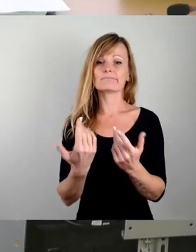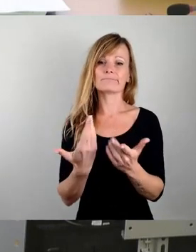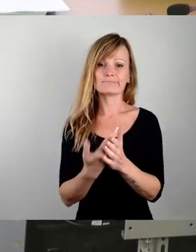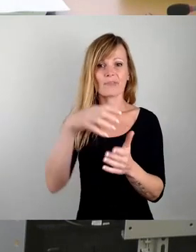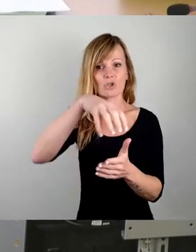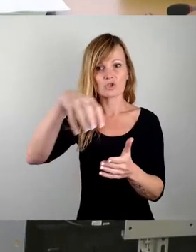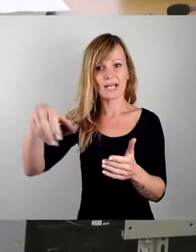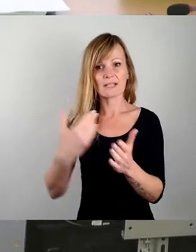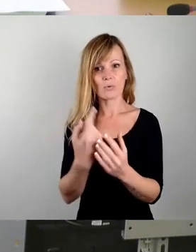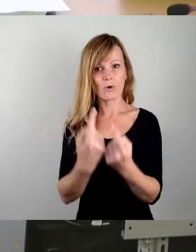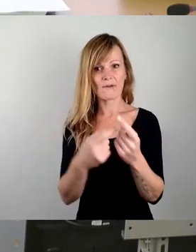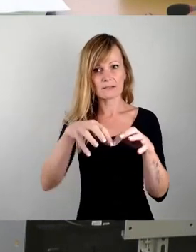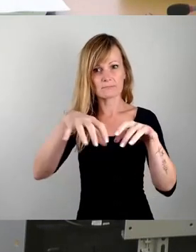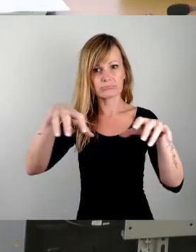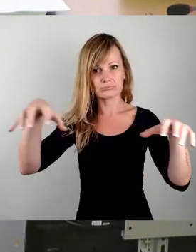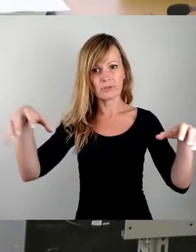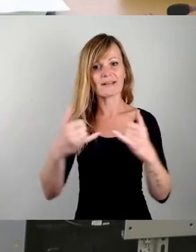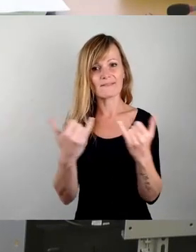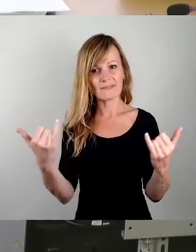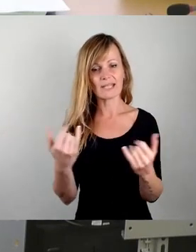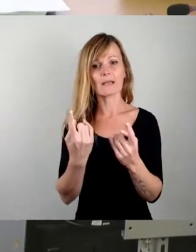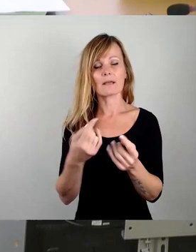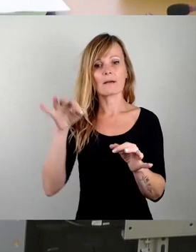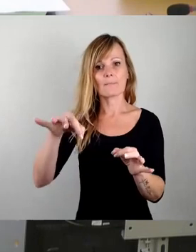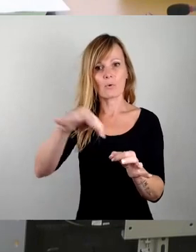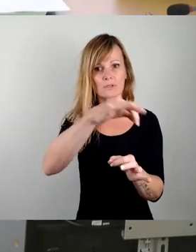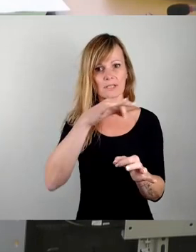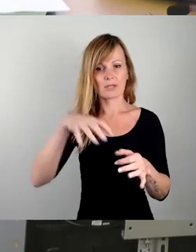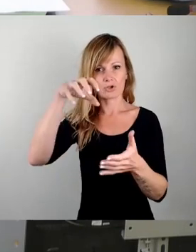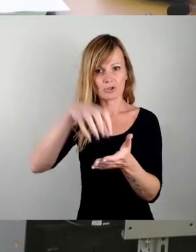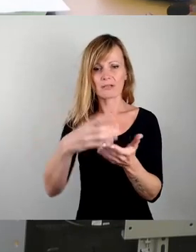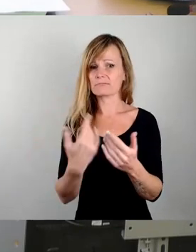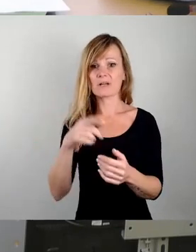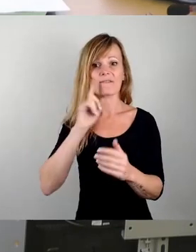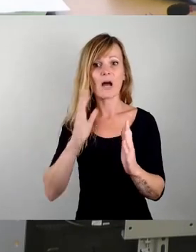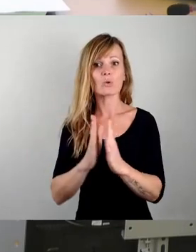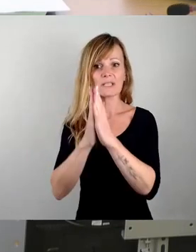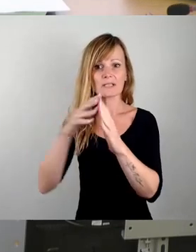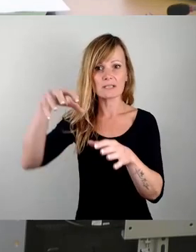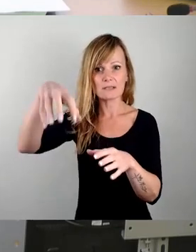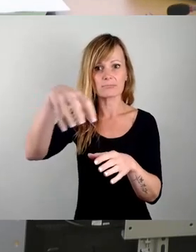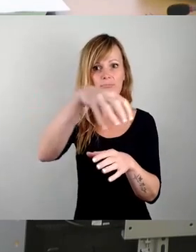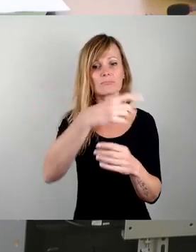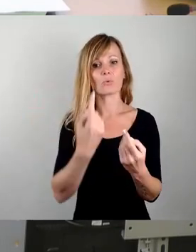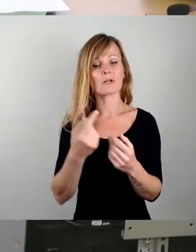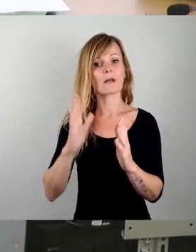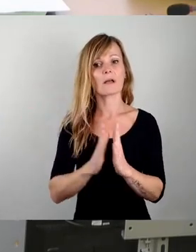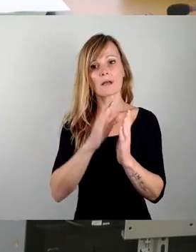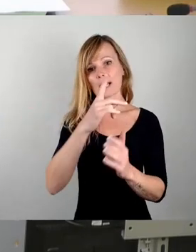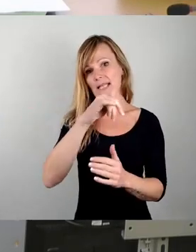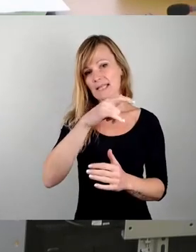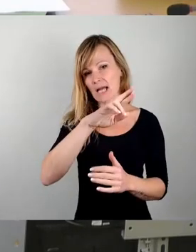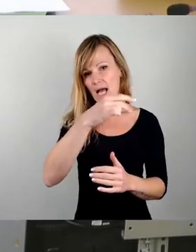eindrücklich erläutert, wie die gewachsenen Hochpunkte in der Stadt, ob es Frauenkirche ist oder auch die Kathedrale, bis hin zur